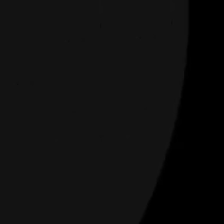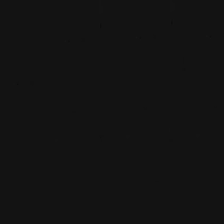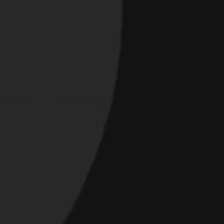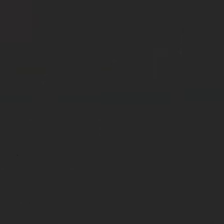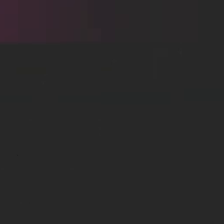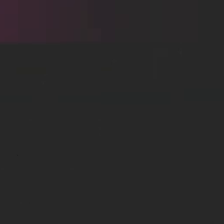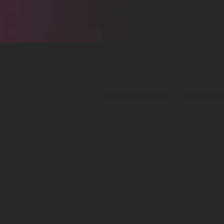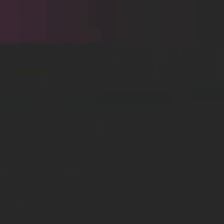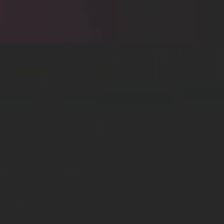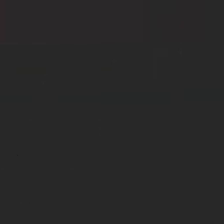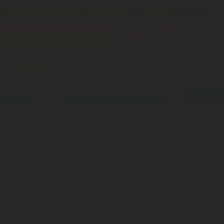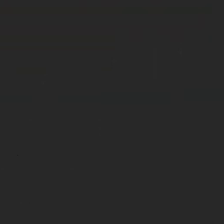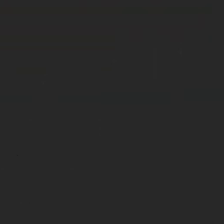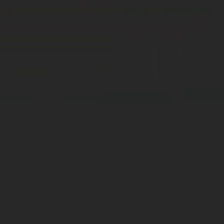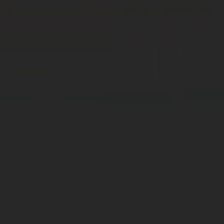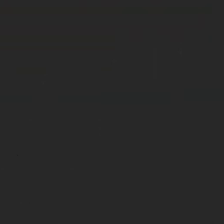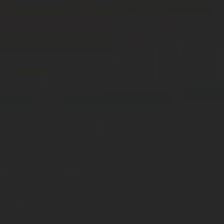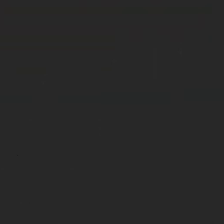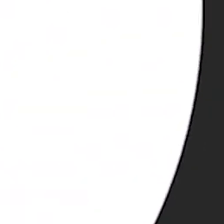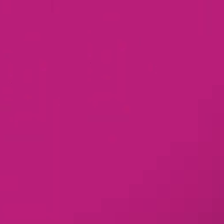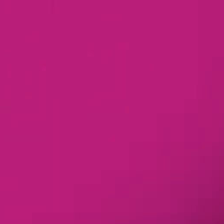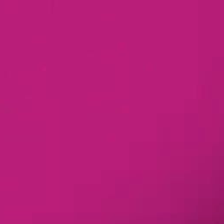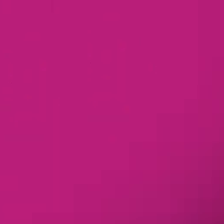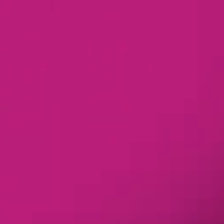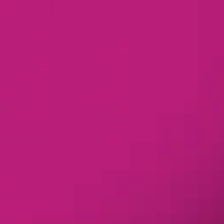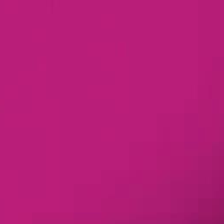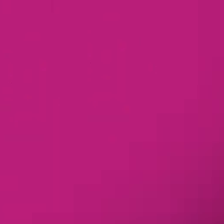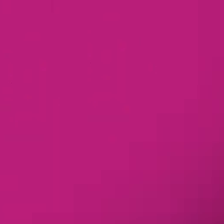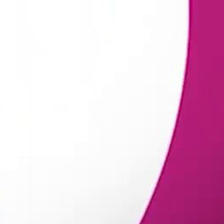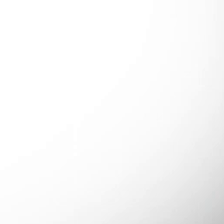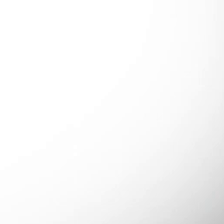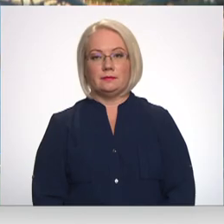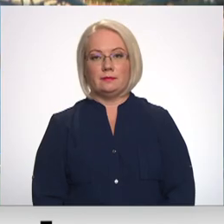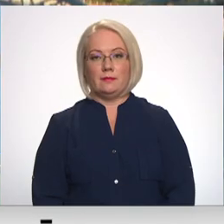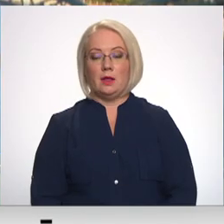Re, viss ēters ir te!